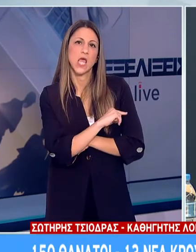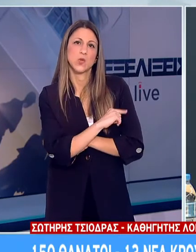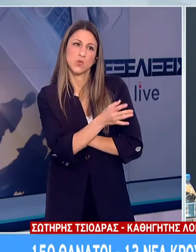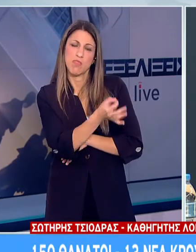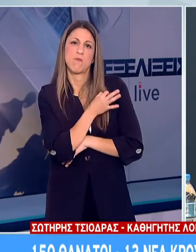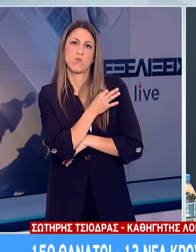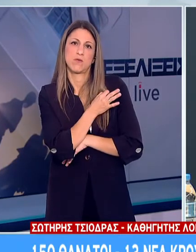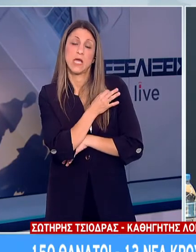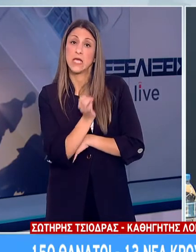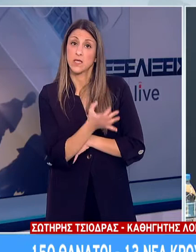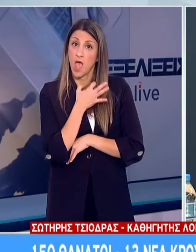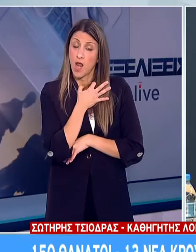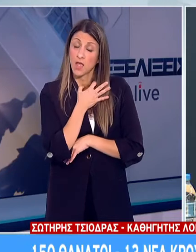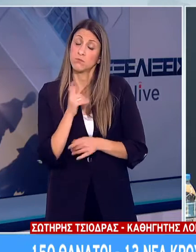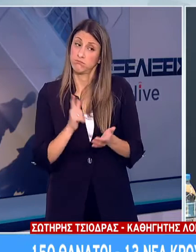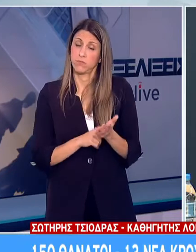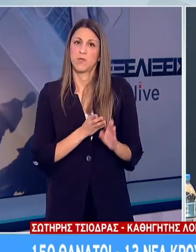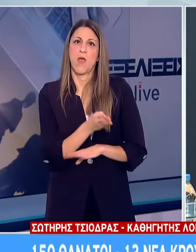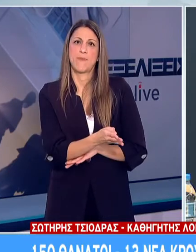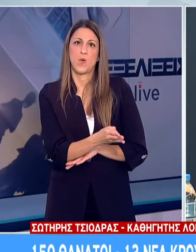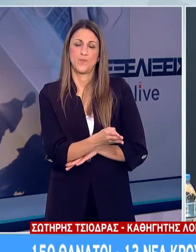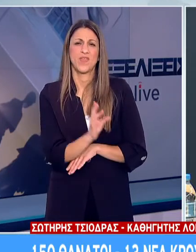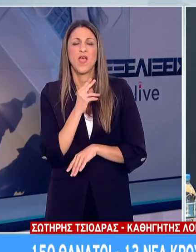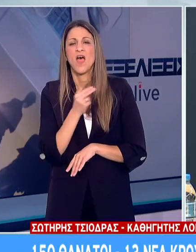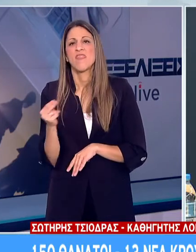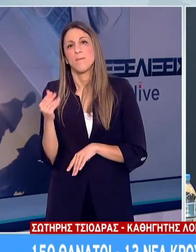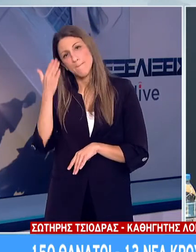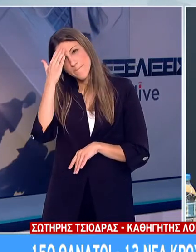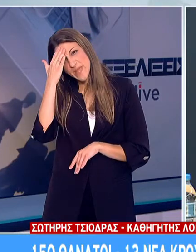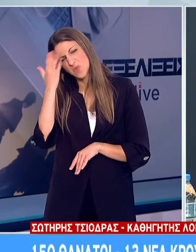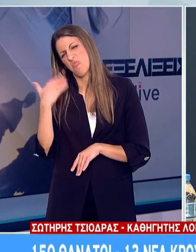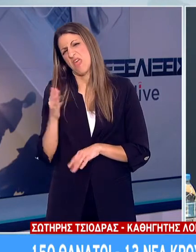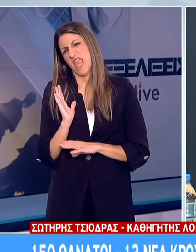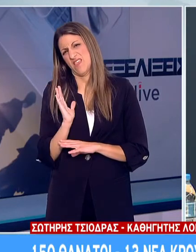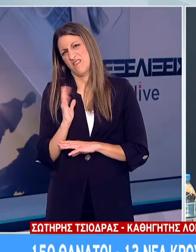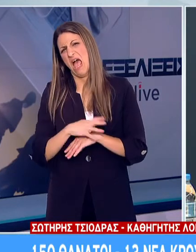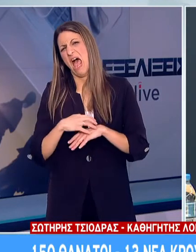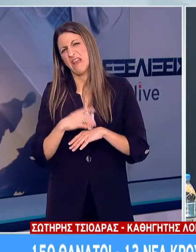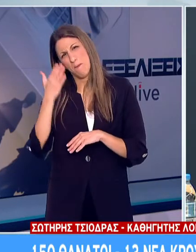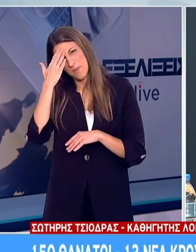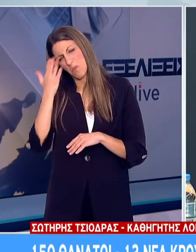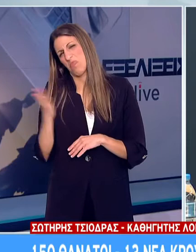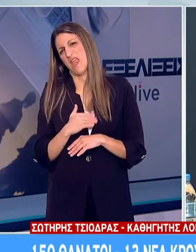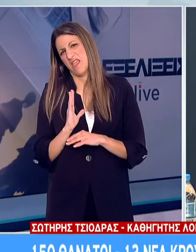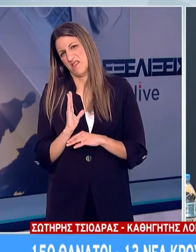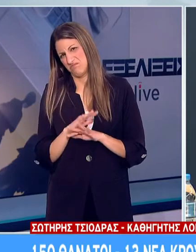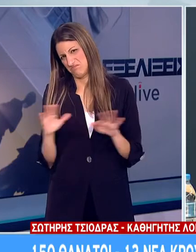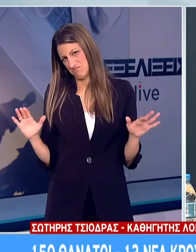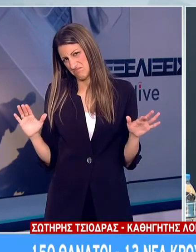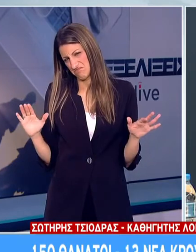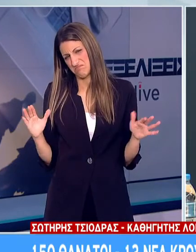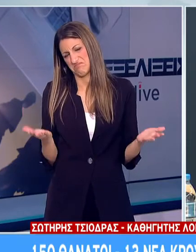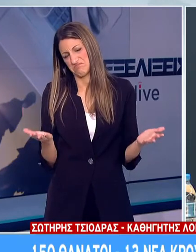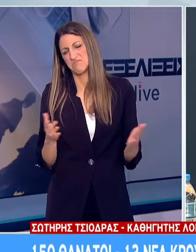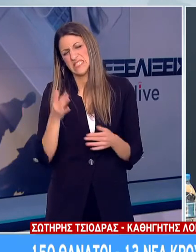θα πρέπει να ελεγχθεί. Ο πυρετός για παράδειγμα δεν είναι συχνό φαινόμενο και δεν καθορίζει την αλλεργική